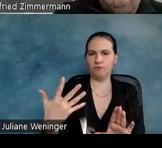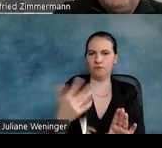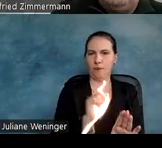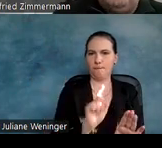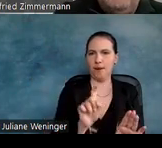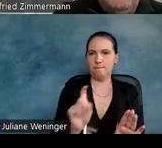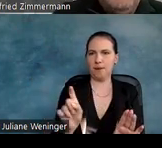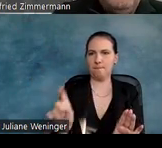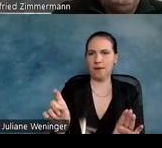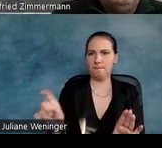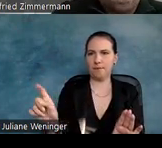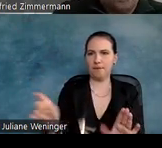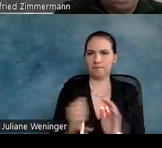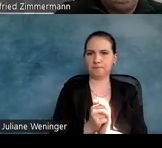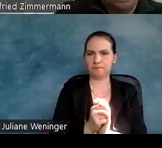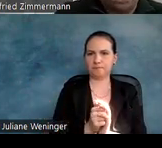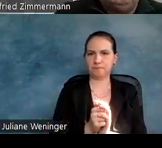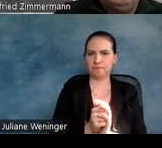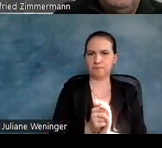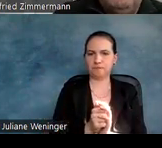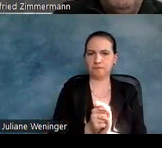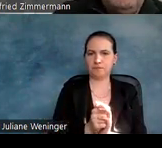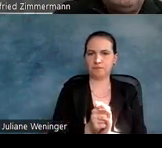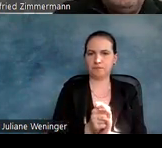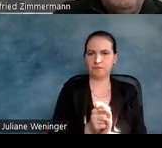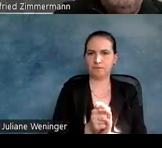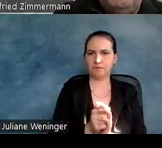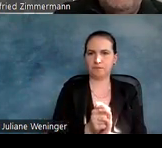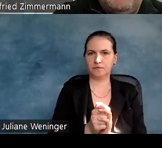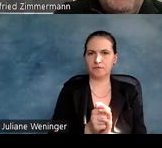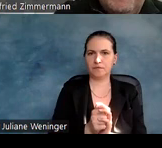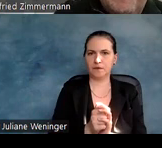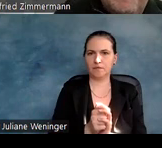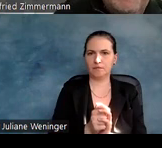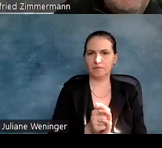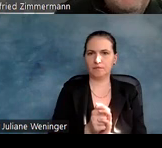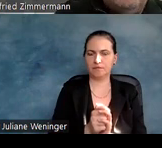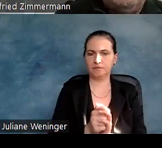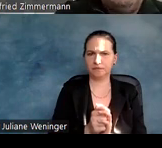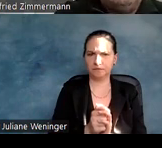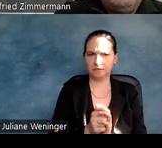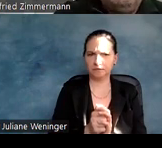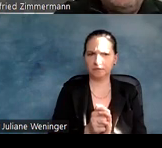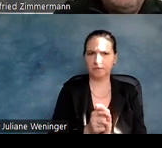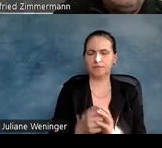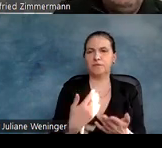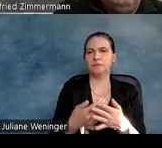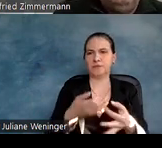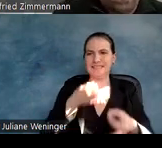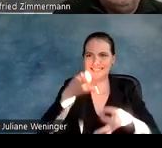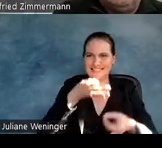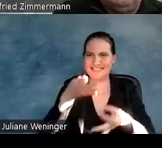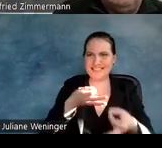Pack-Tool. Diese fünf Icons weisen auf das erste auf Detail-Bericht,